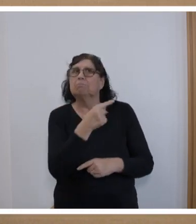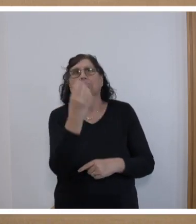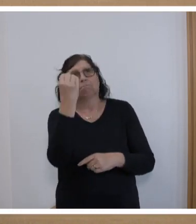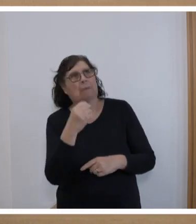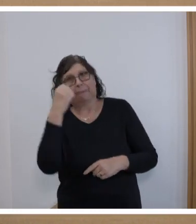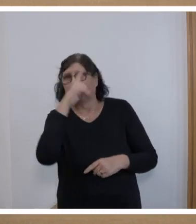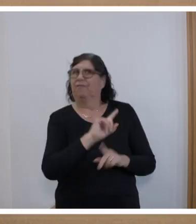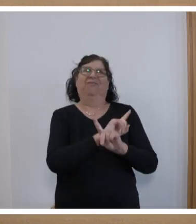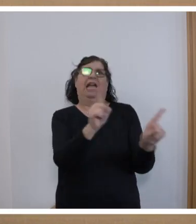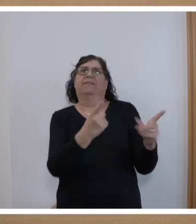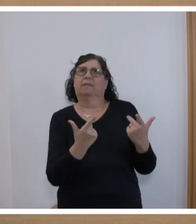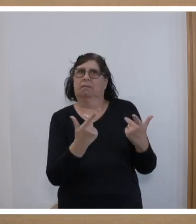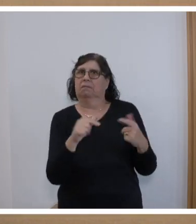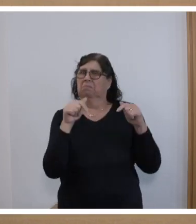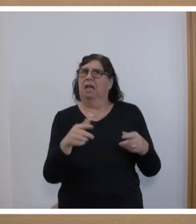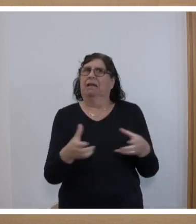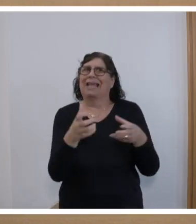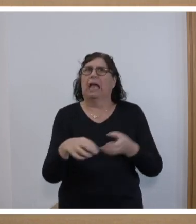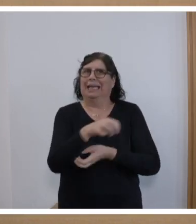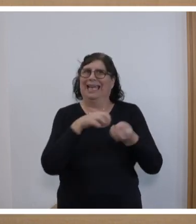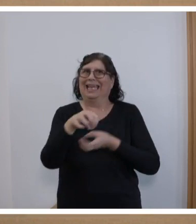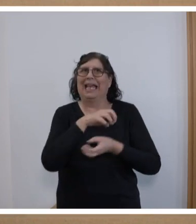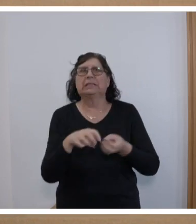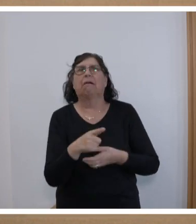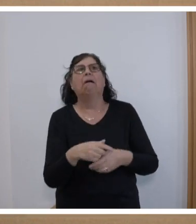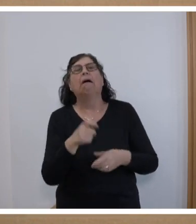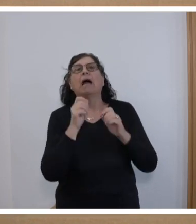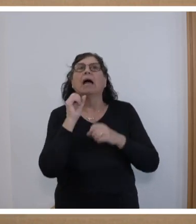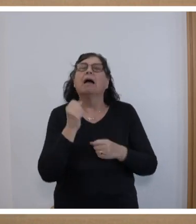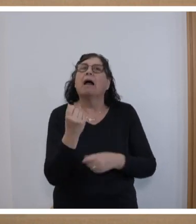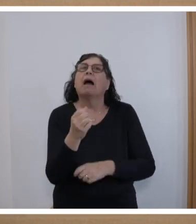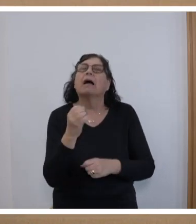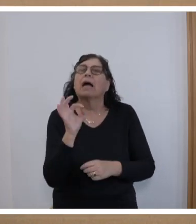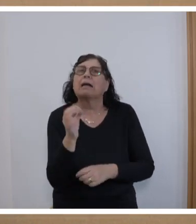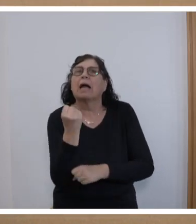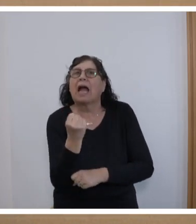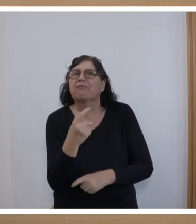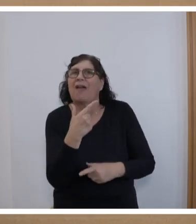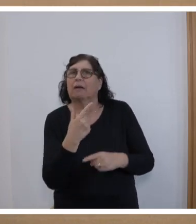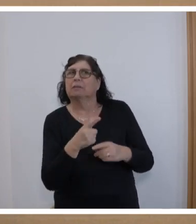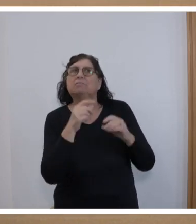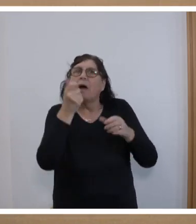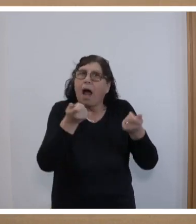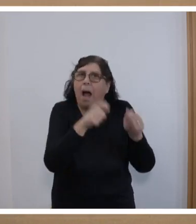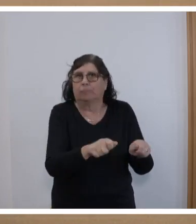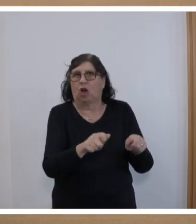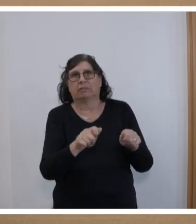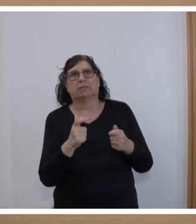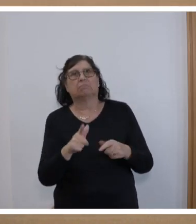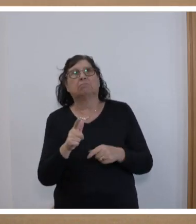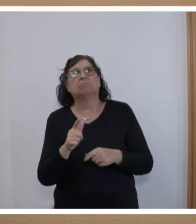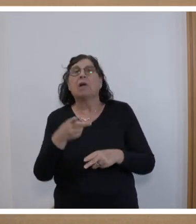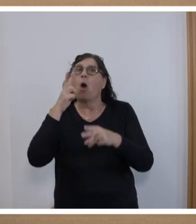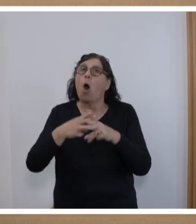Sie schaltet mitten in der Energiekrise die letzten deutschen Kernkraftwerke ab. Stichwort Heizen mit Holz. Brüssel